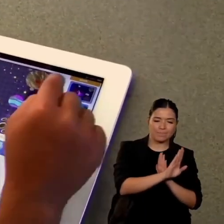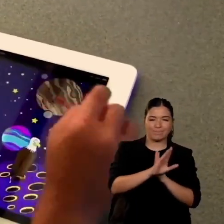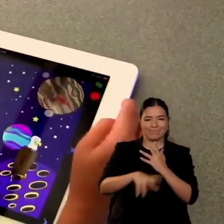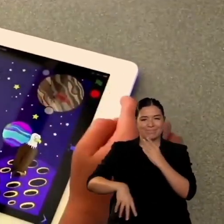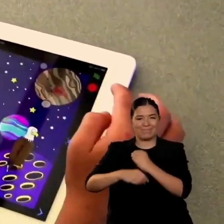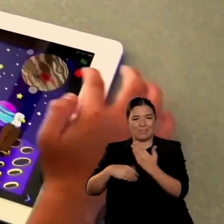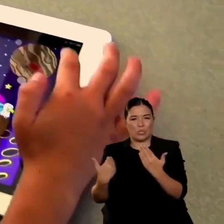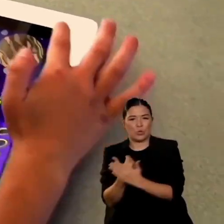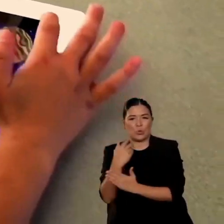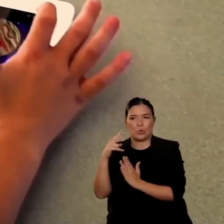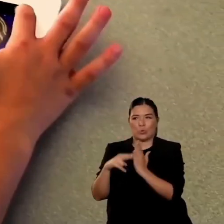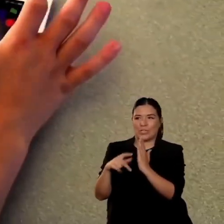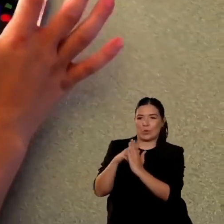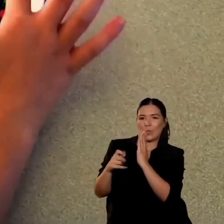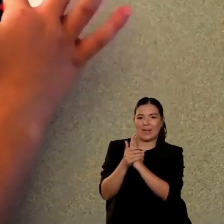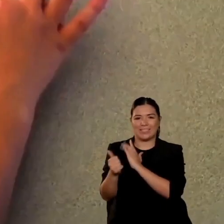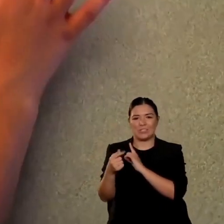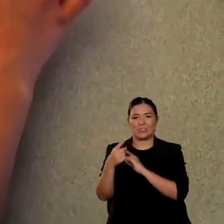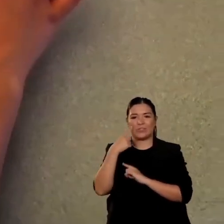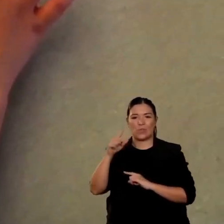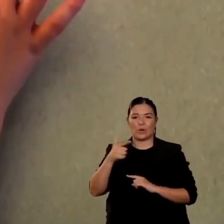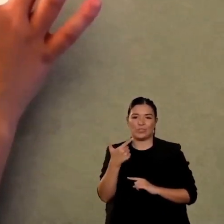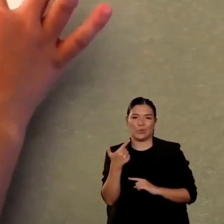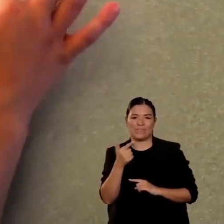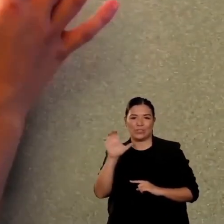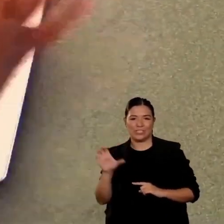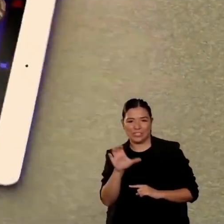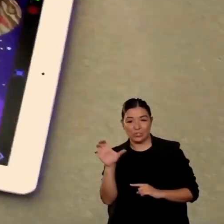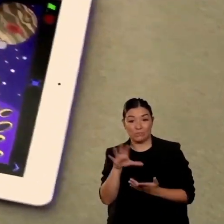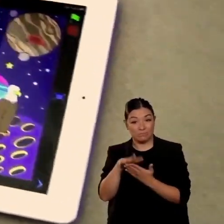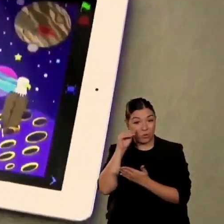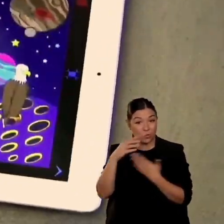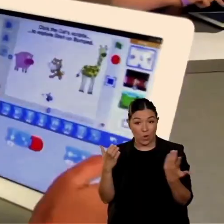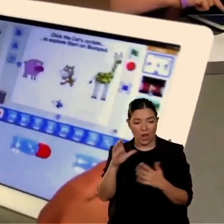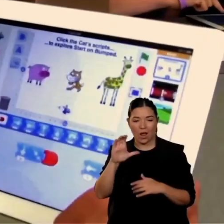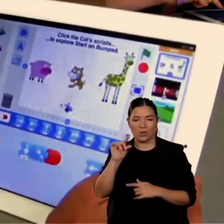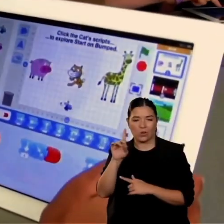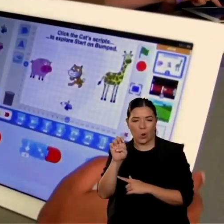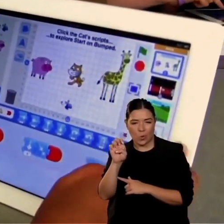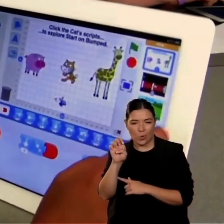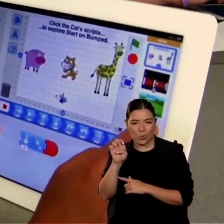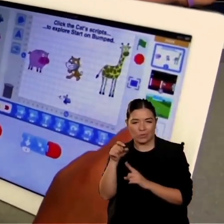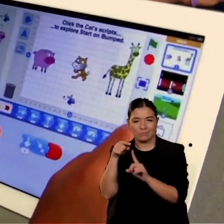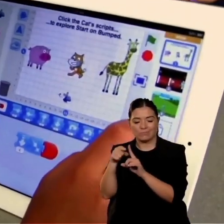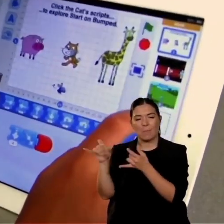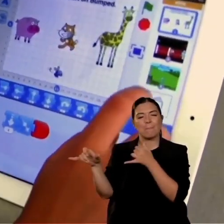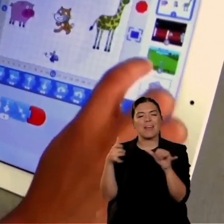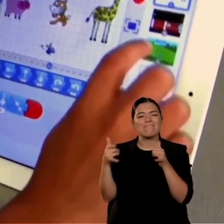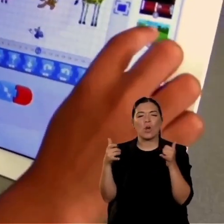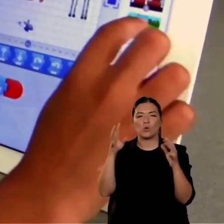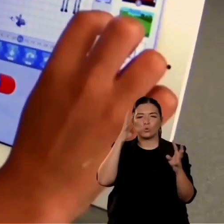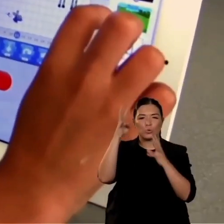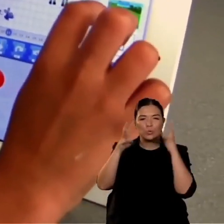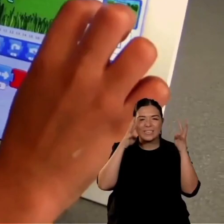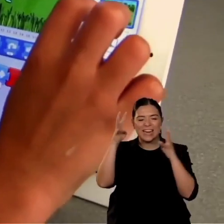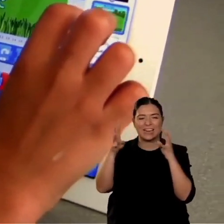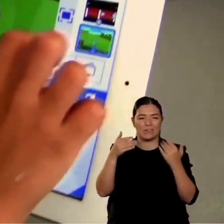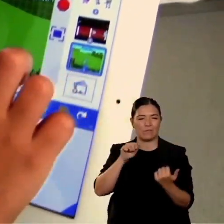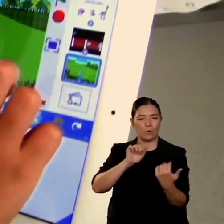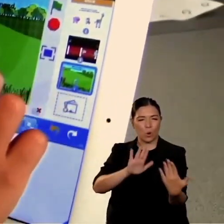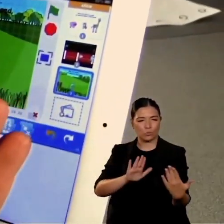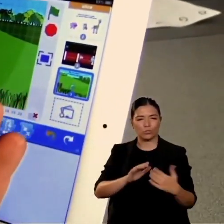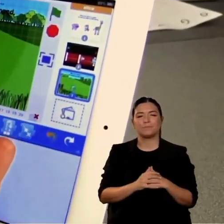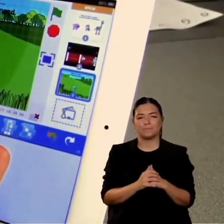nostra missione con Scratch Junior è far sì che la codificazione in tutto il mondo sia un gioco e questo significa